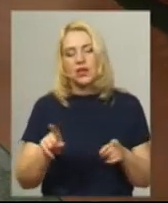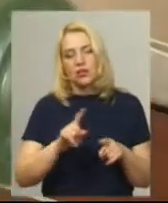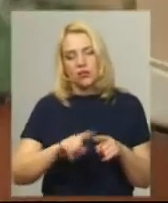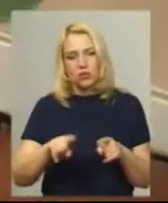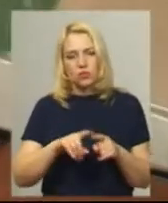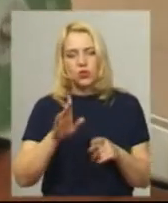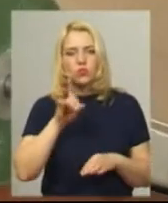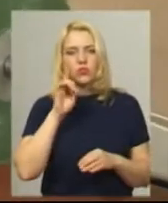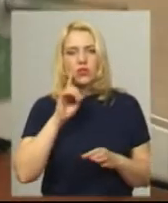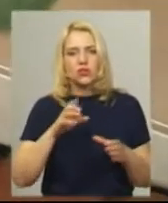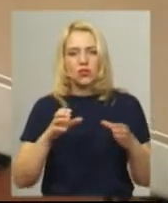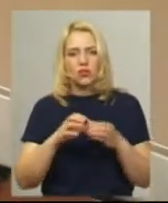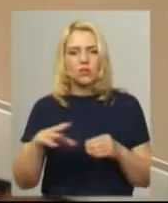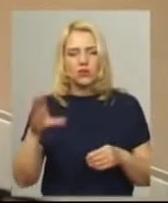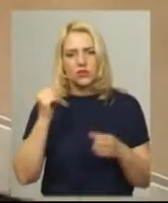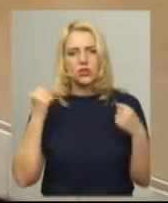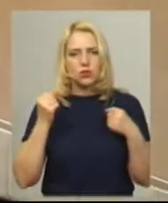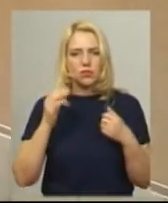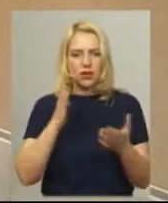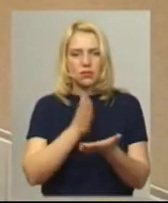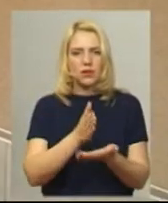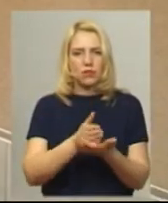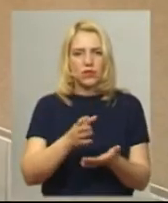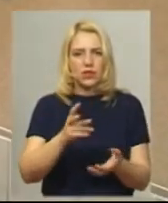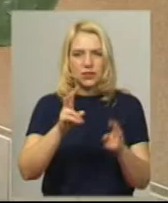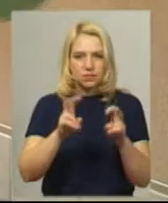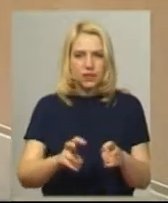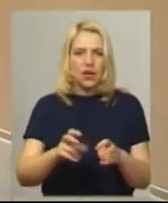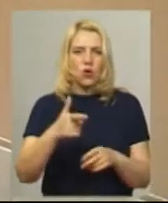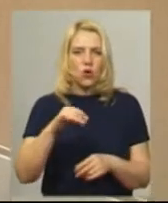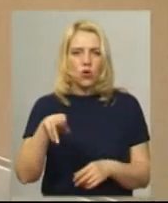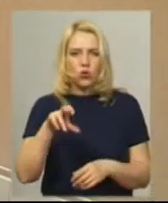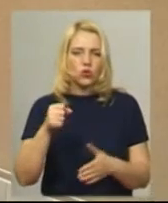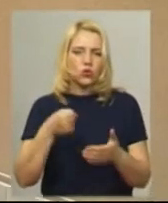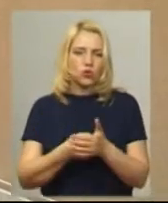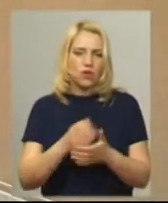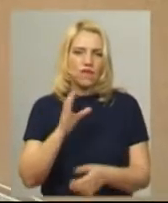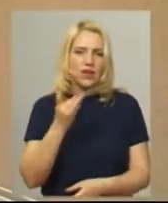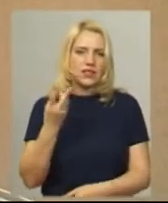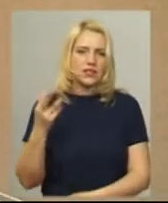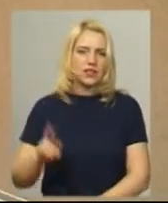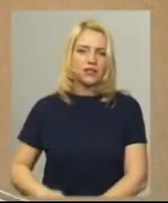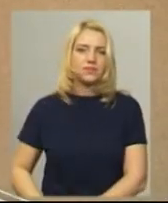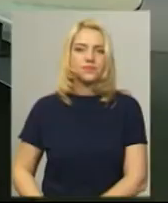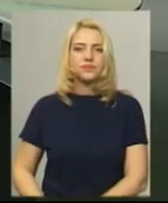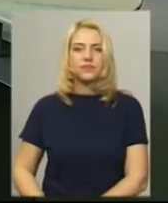юнацька команда, і всі спортсмени перебуватимуть в Городку до вересня. Сітлана Поробок, Дем'ян Сегольник, новини на Суспільному, Хмельниччина.